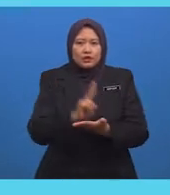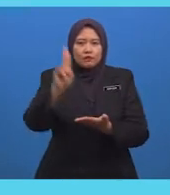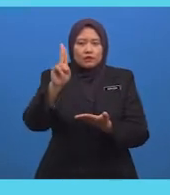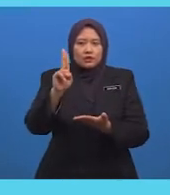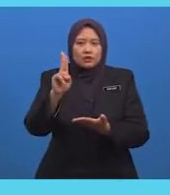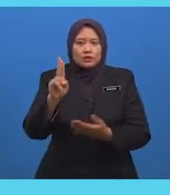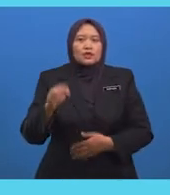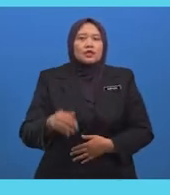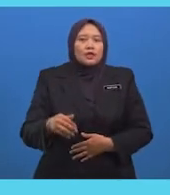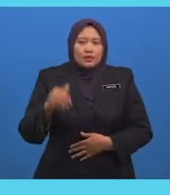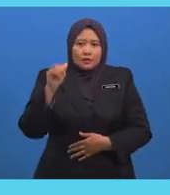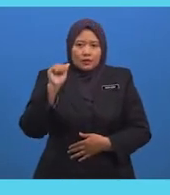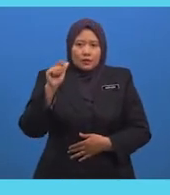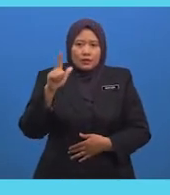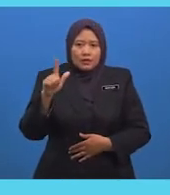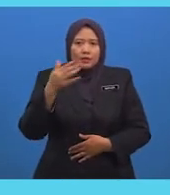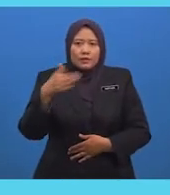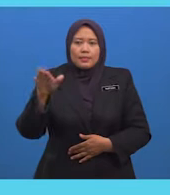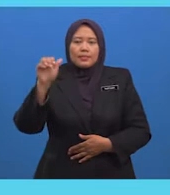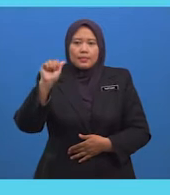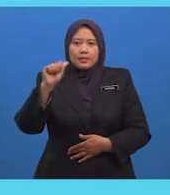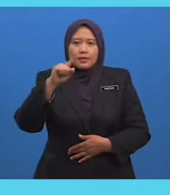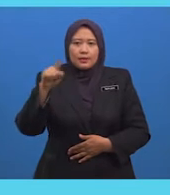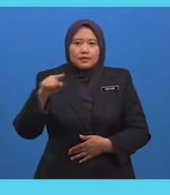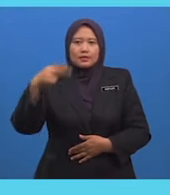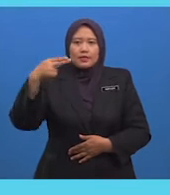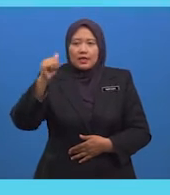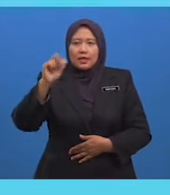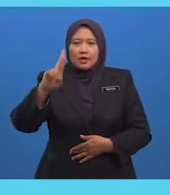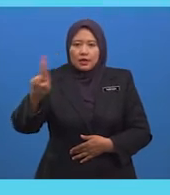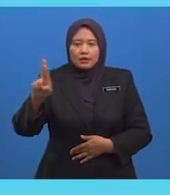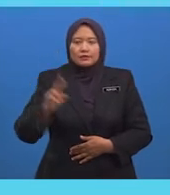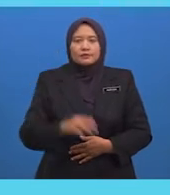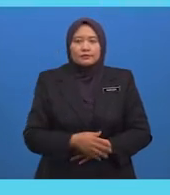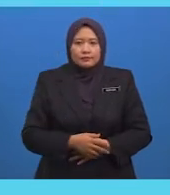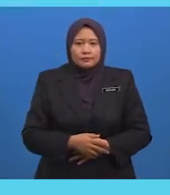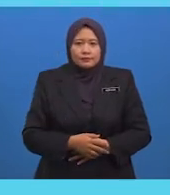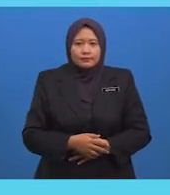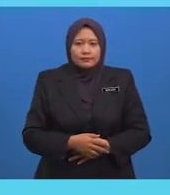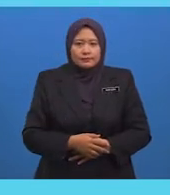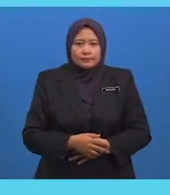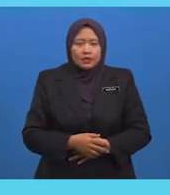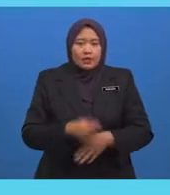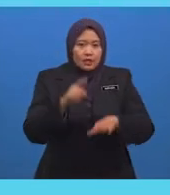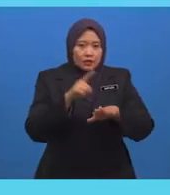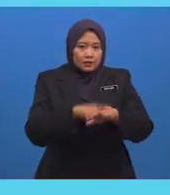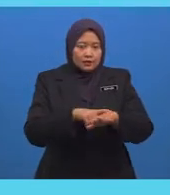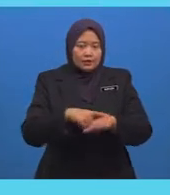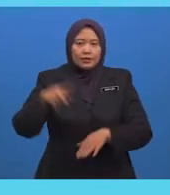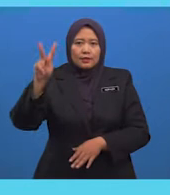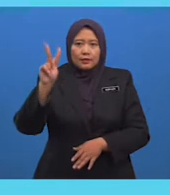Ya Ya para Pelajar Dengan Terdirinya Universiti Al-Azhar Kahirah Mesir